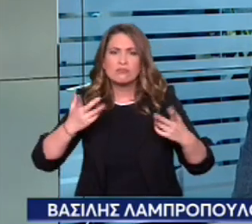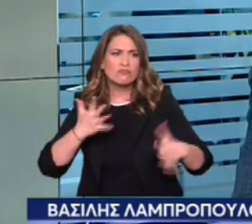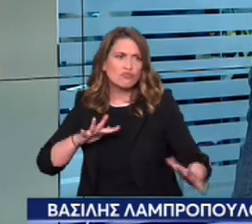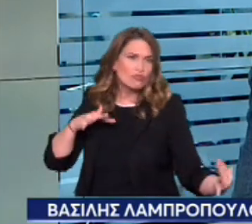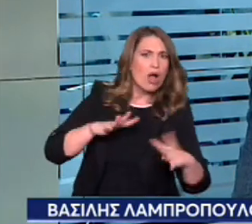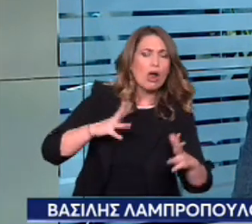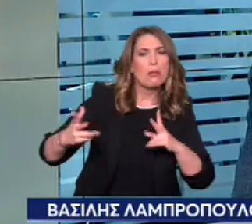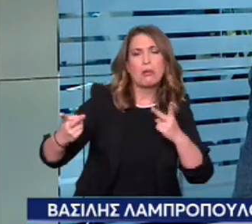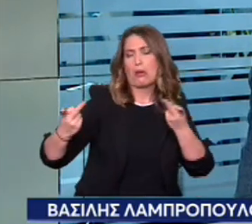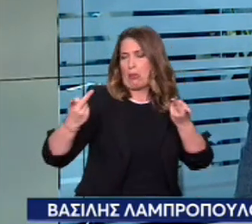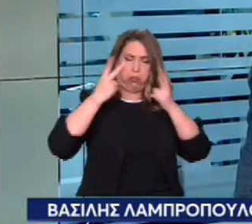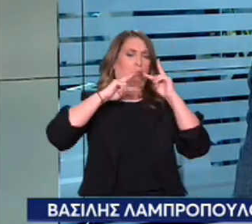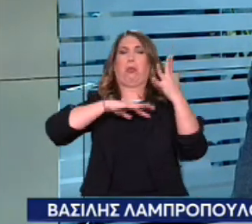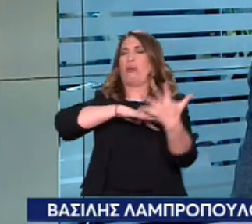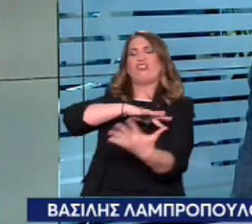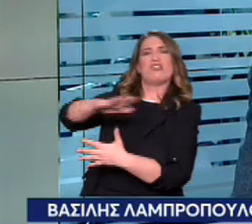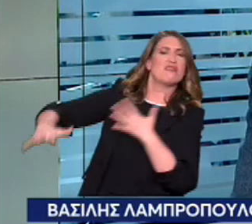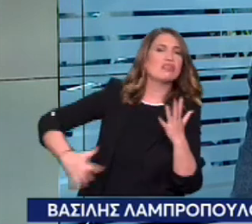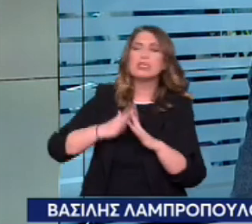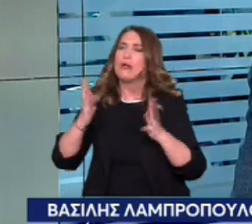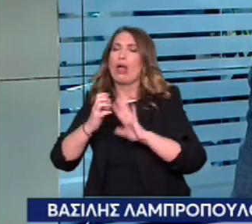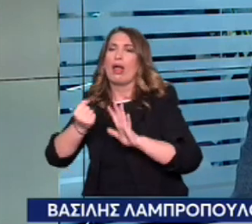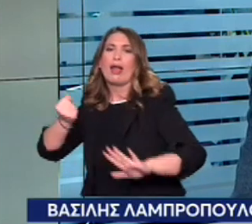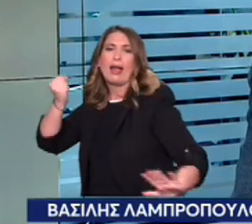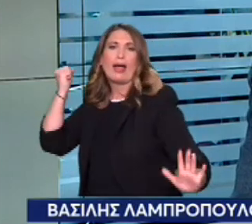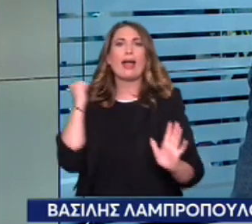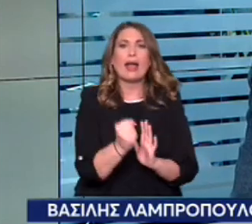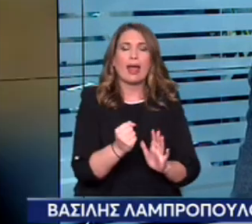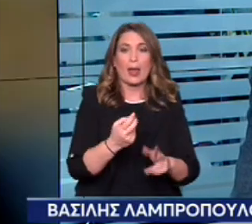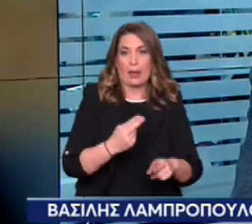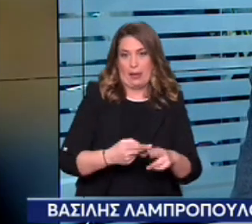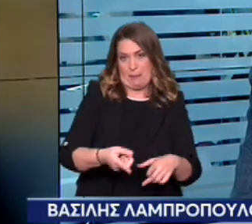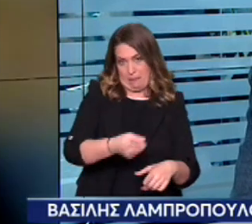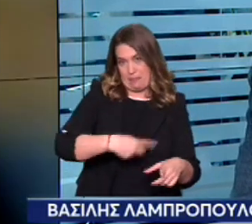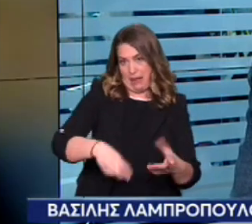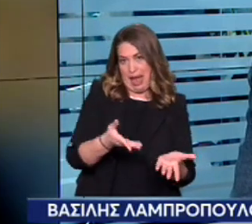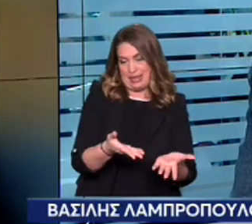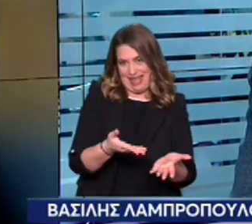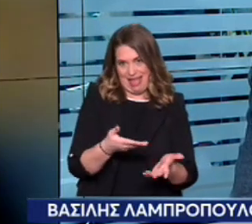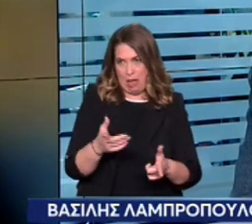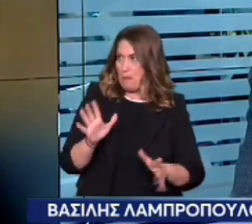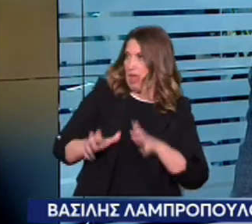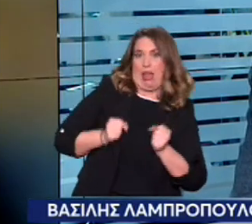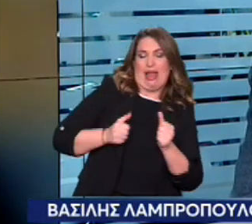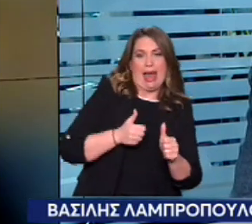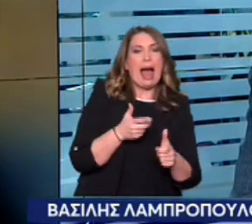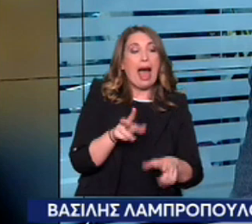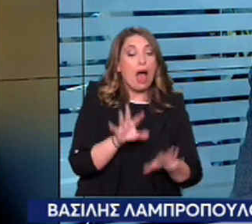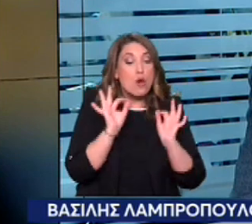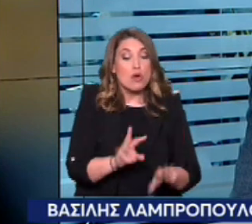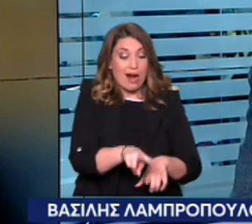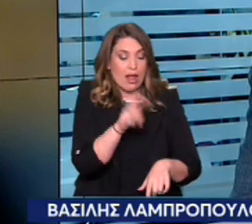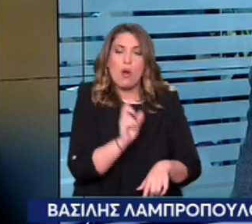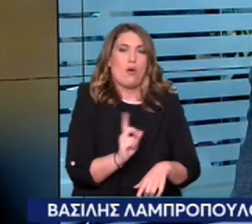φύγανε και γυρίσαμε μια άλλη παρέα και το μαχαιρώσανε στην πλατεία αφού τον κυνηγήσανε. Λοιπόν φαίνεται οι συγγενείς του